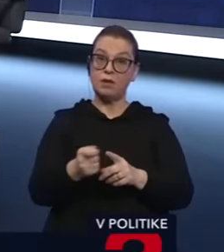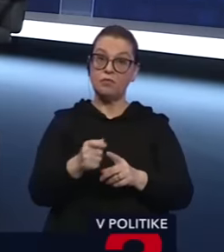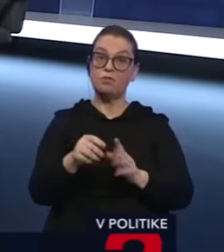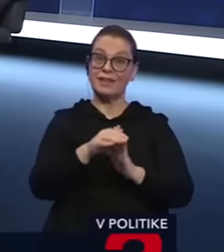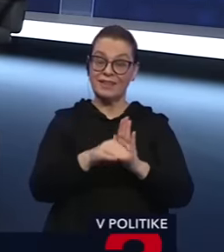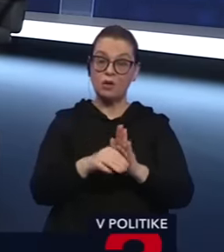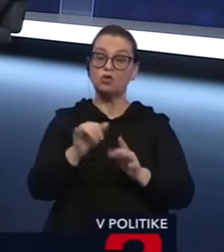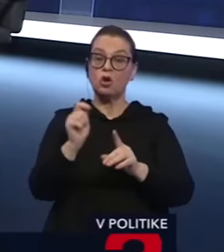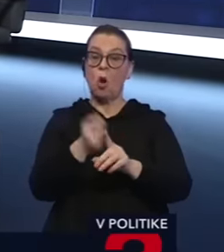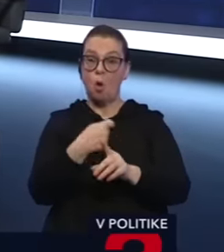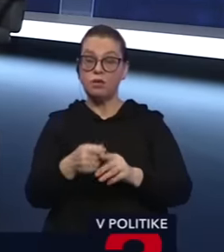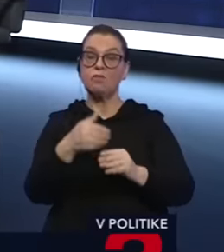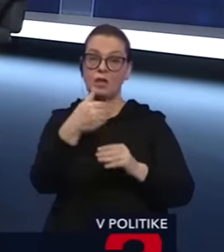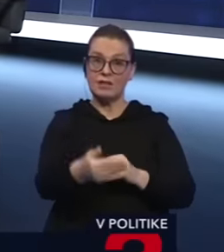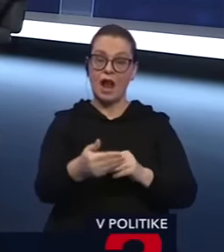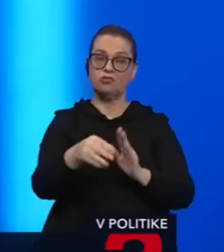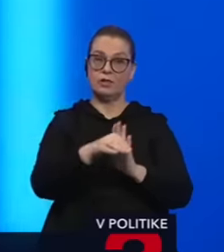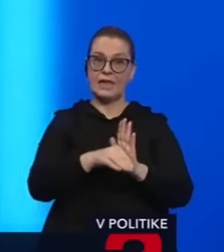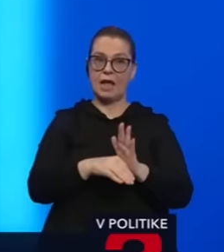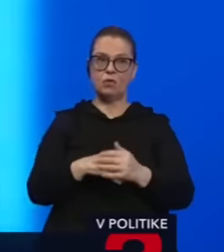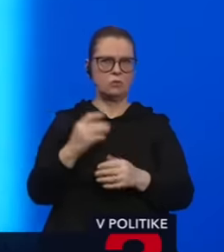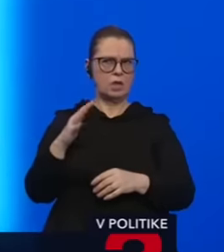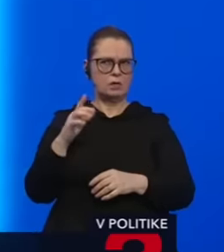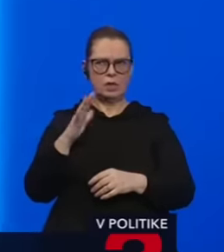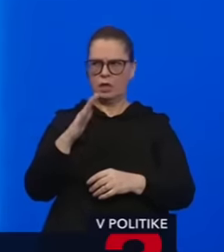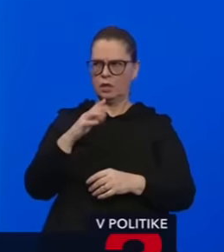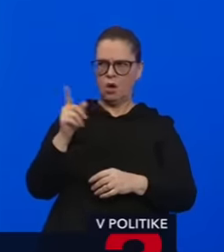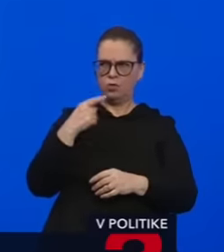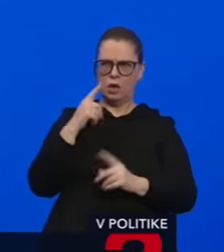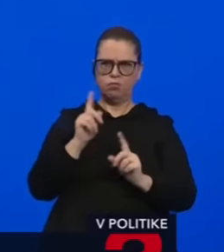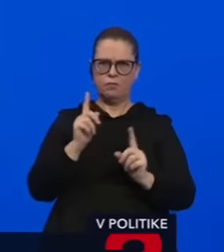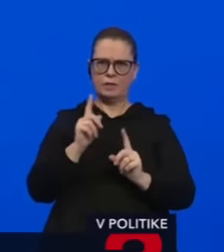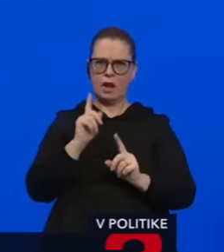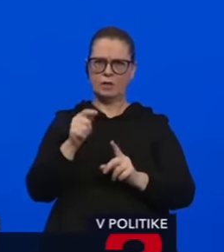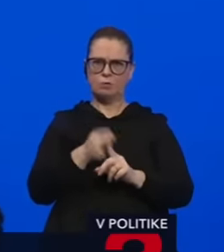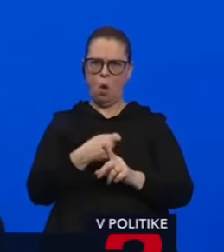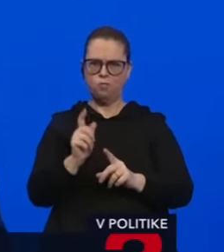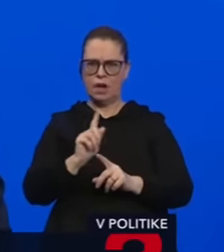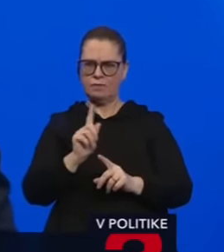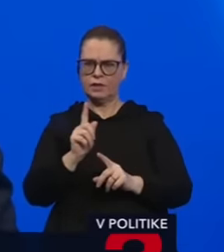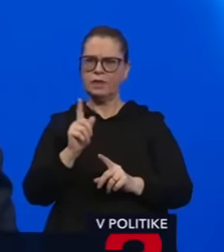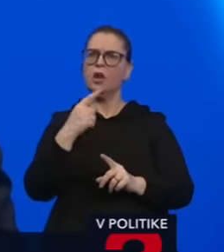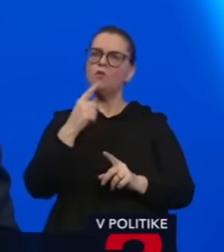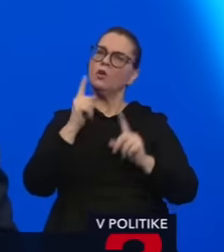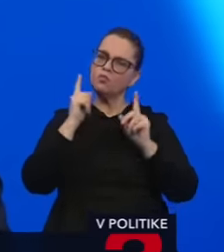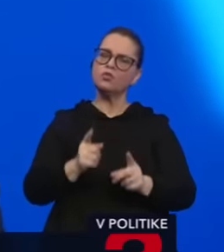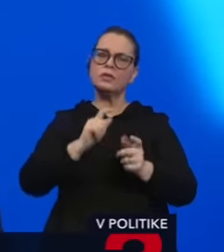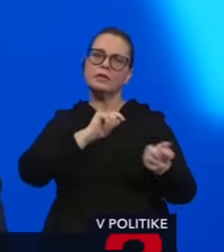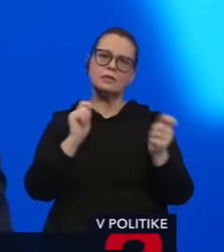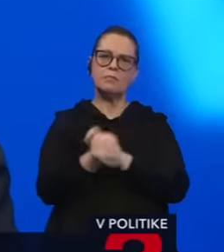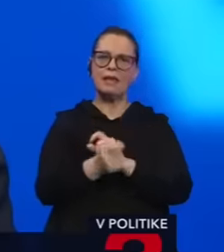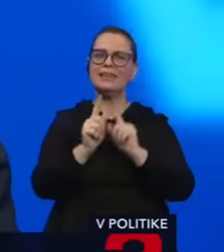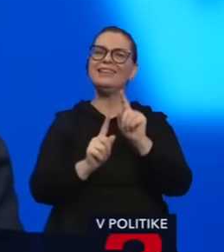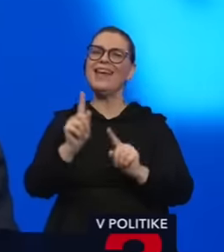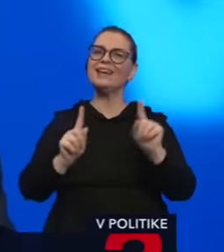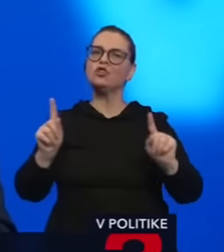opravovať ďalšiu Nehovoríme úplne, že to treba opraviť. Presne tak, že budú musieť zmeniť niektoré